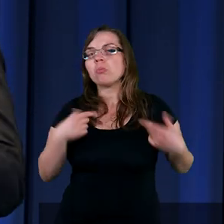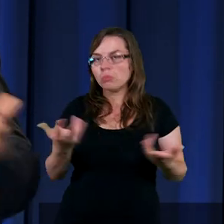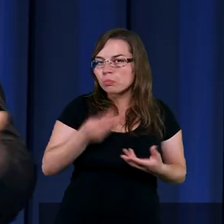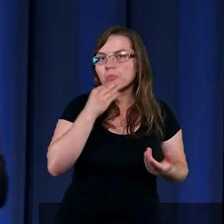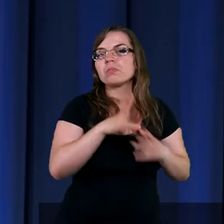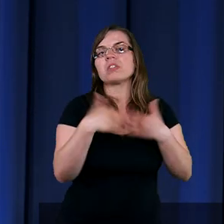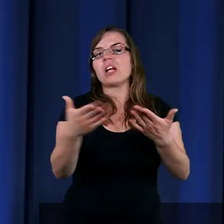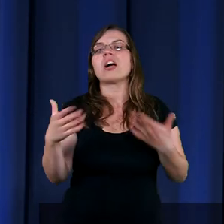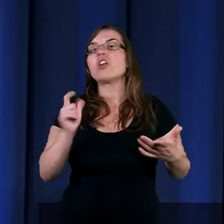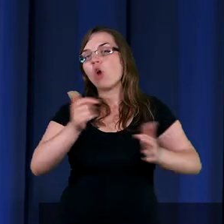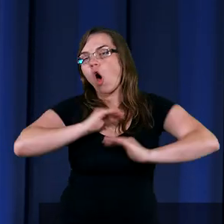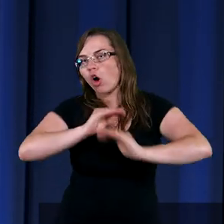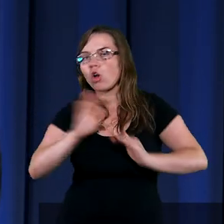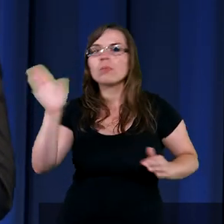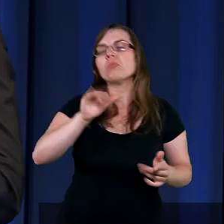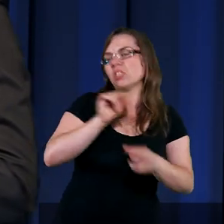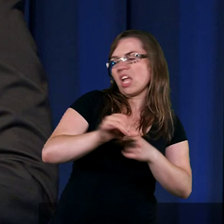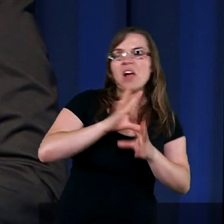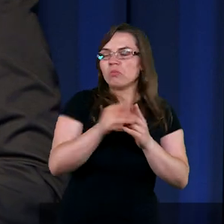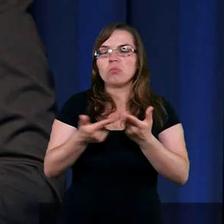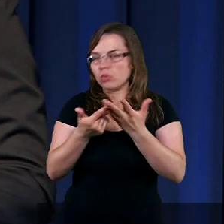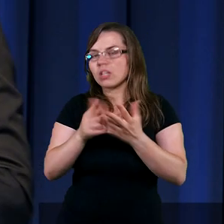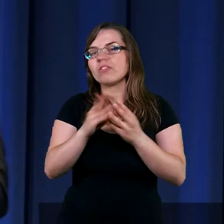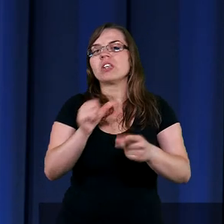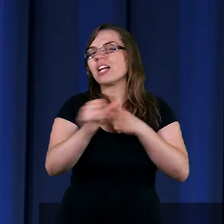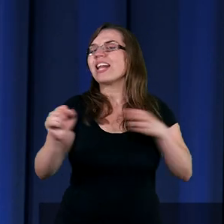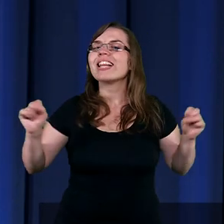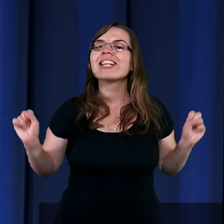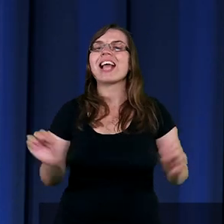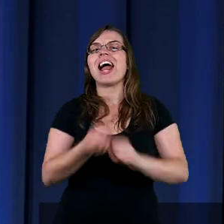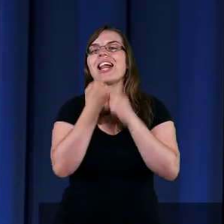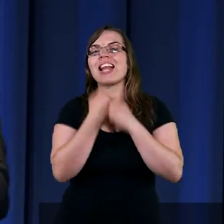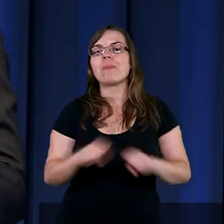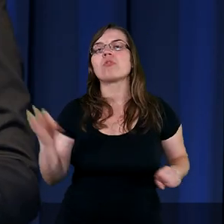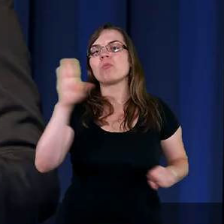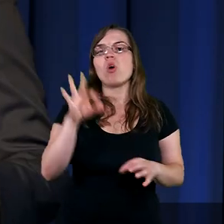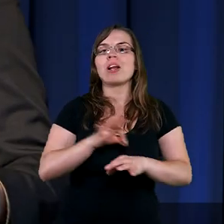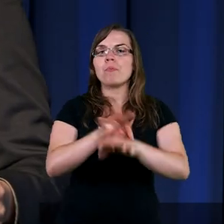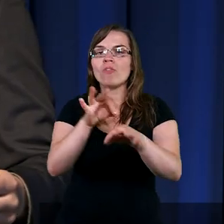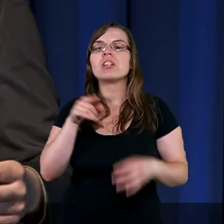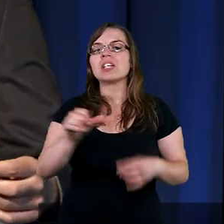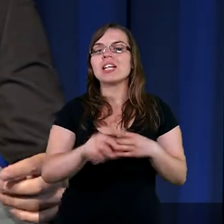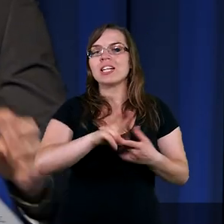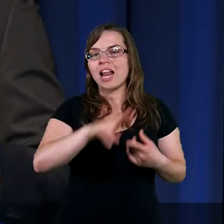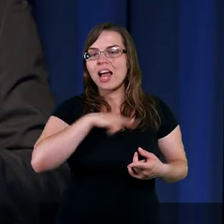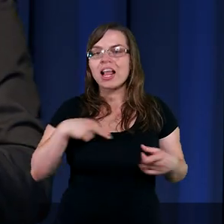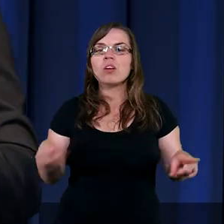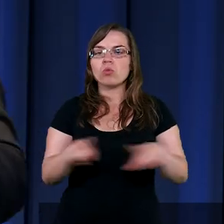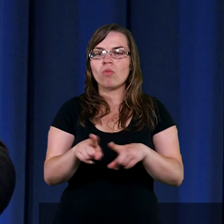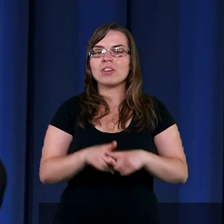Trzeba było ochrony Bożej, była ochrona Boża. Niesamowite prowadzenie Boże. dostępne dla nas, wiecie, również.